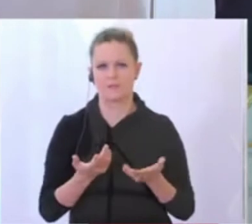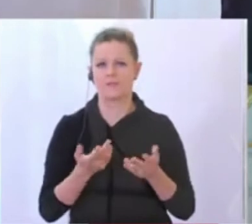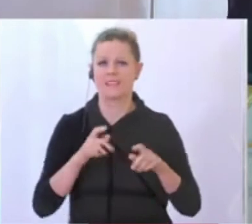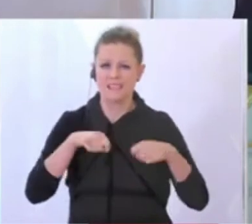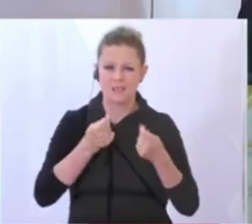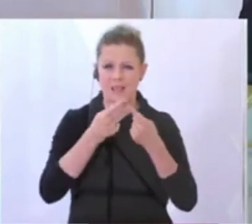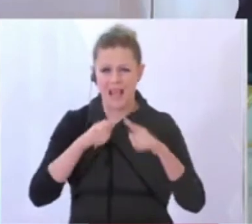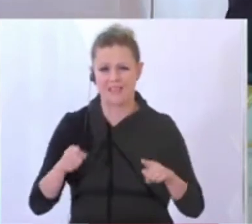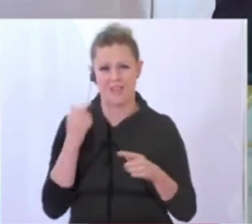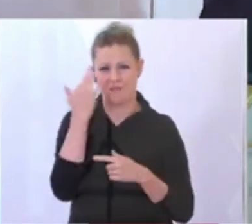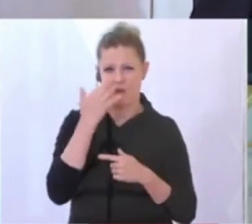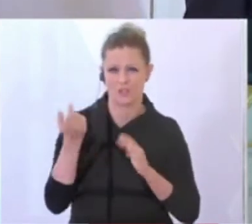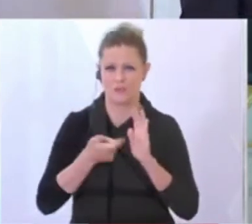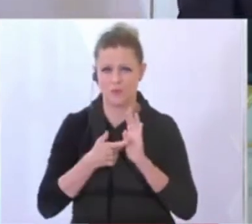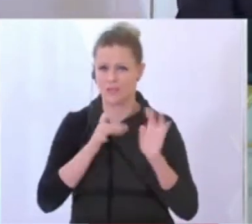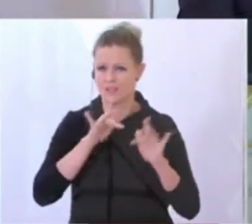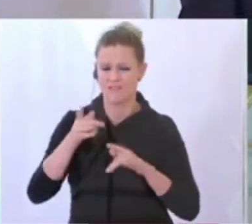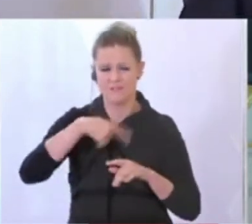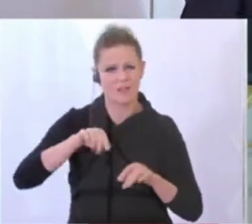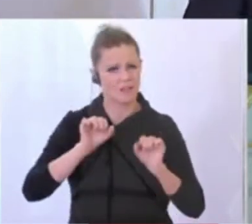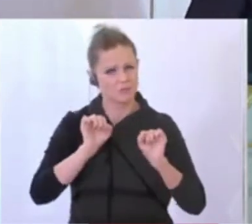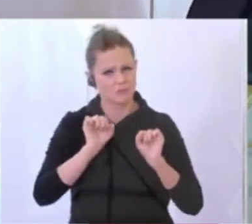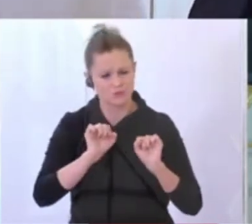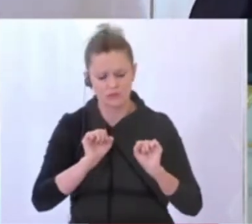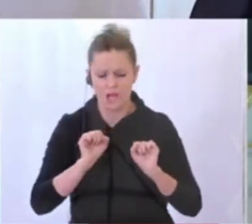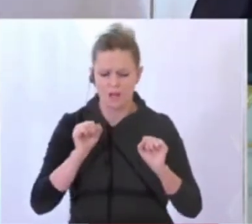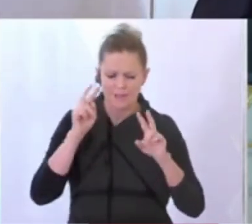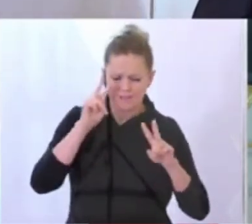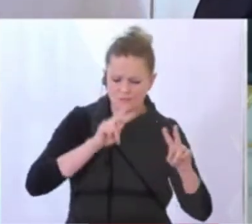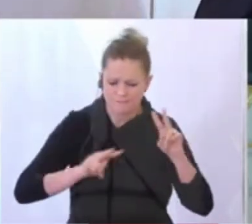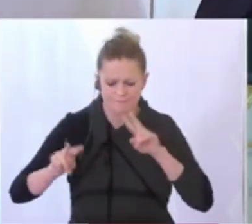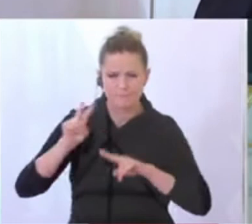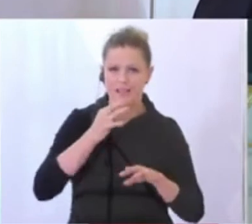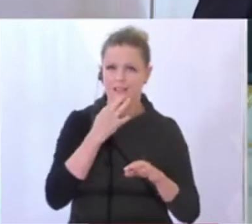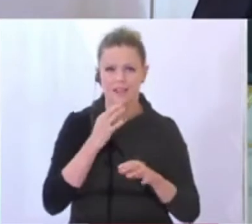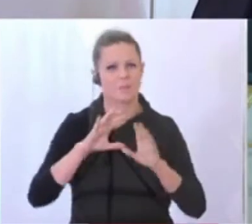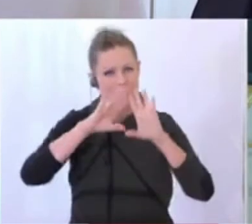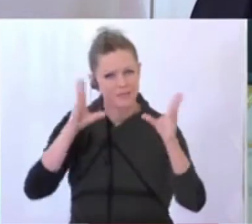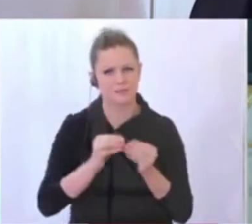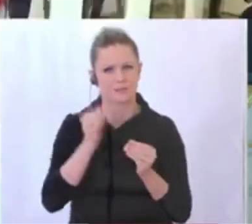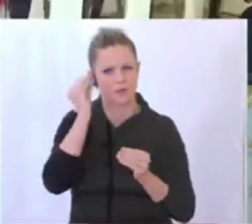Forderungen. Wir schauen uns alle im Detail an. Insgesamt glaube ich, dass es ein sehr, sehr gutes Paket ist.